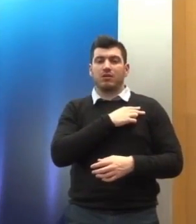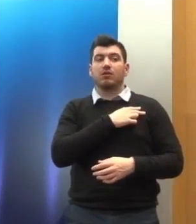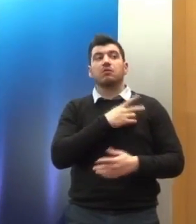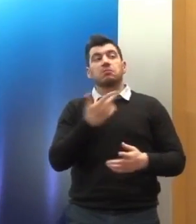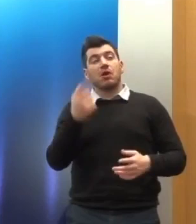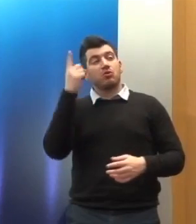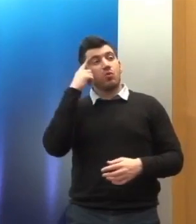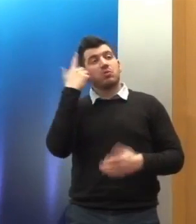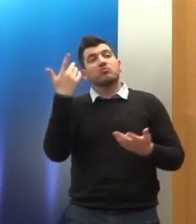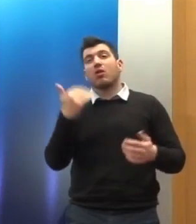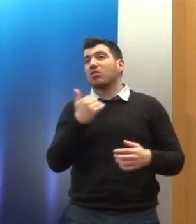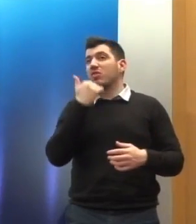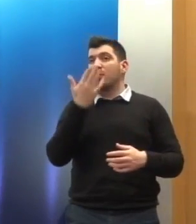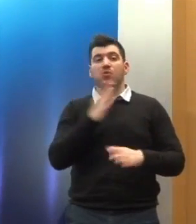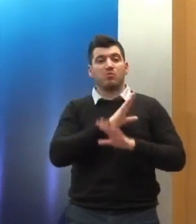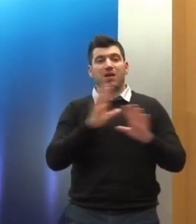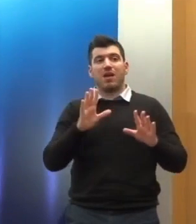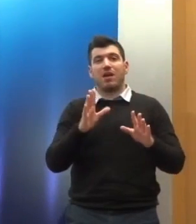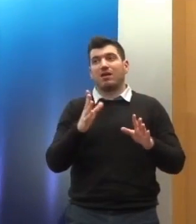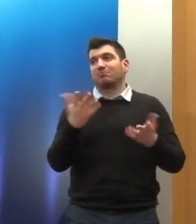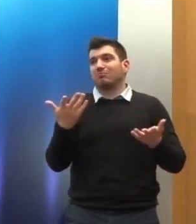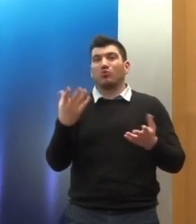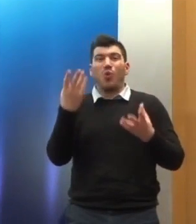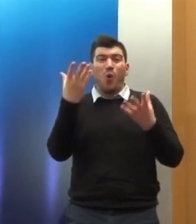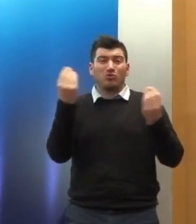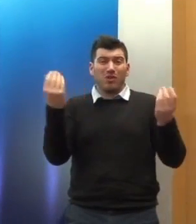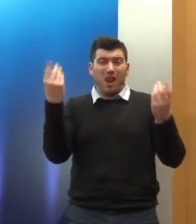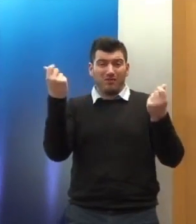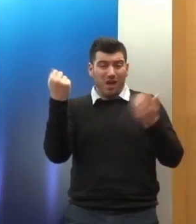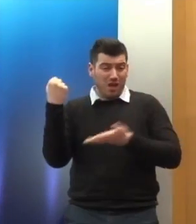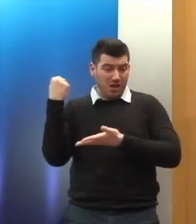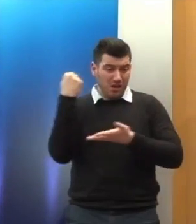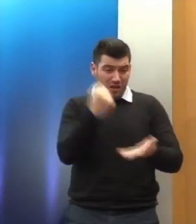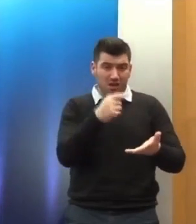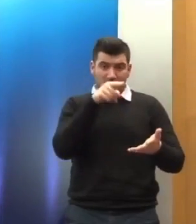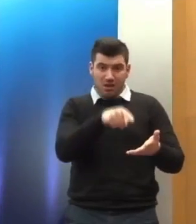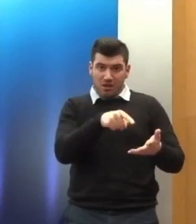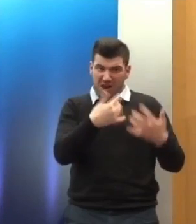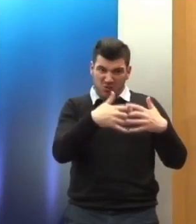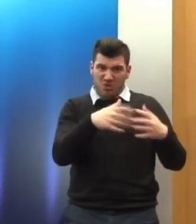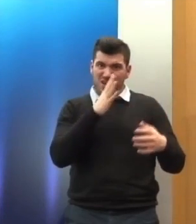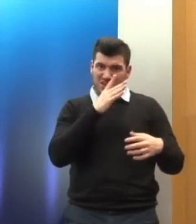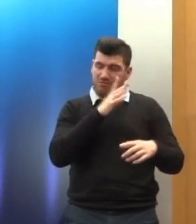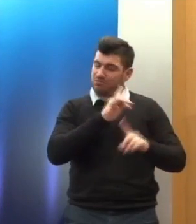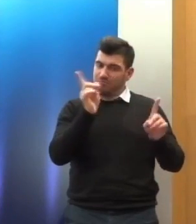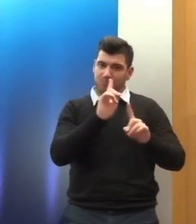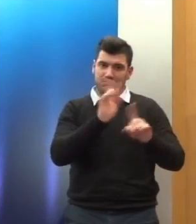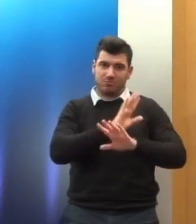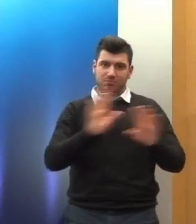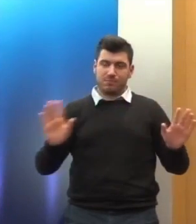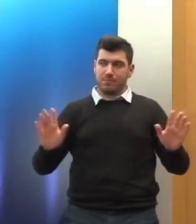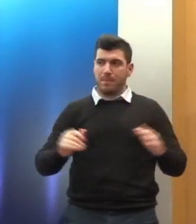έχουμε την πολυτέλεια αυτή η επένδυση να μην αποδώσει ένας τομέας στον οποίο